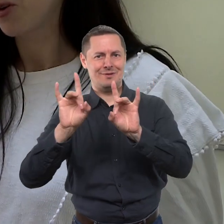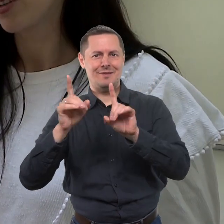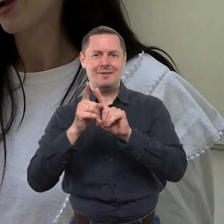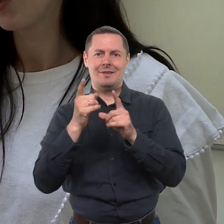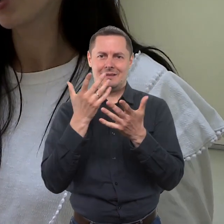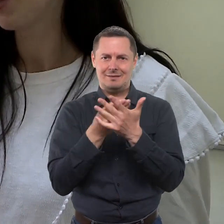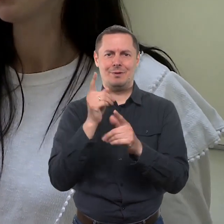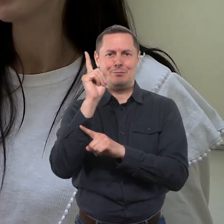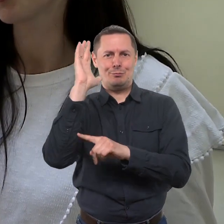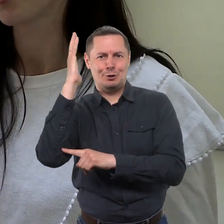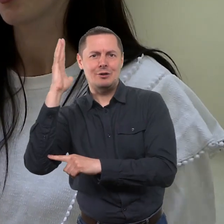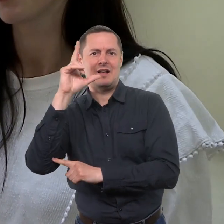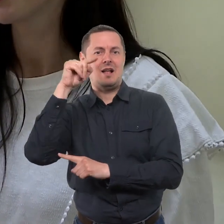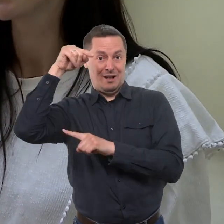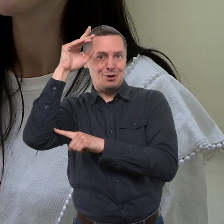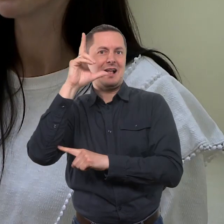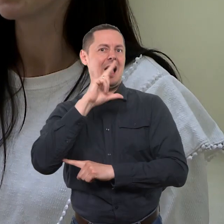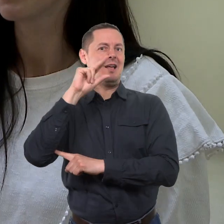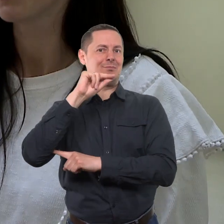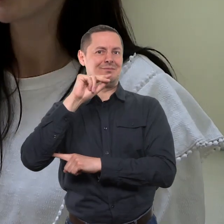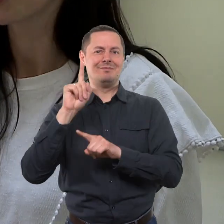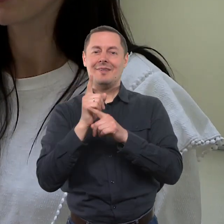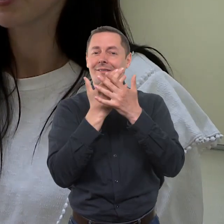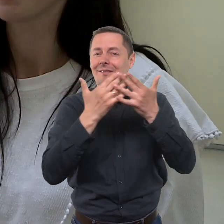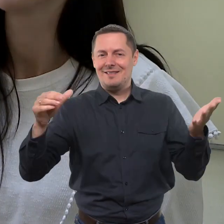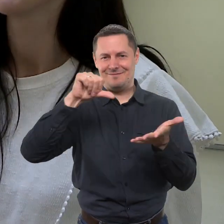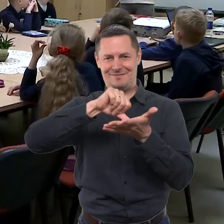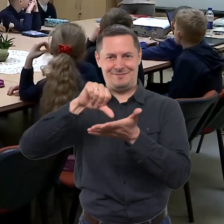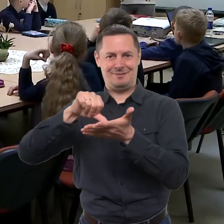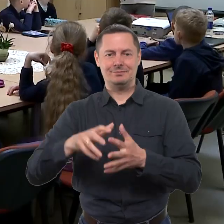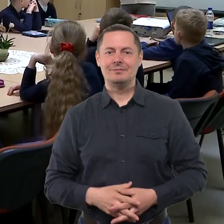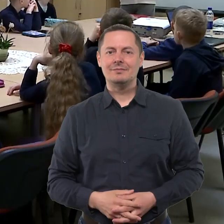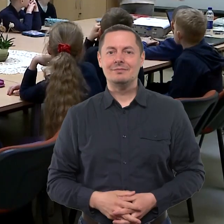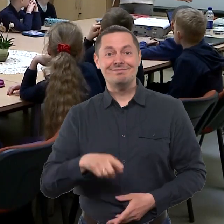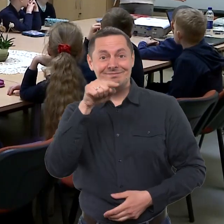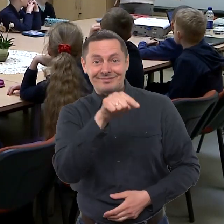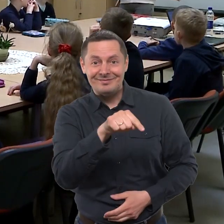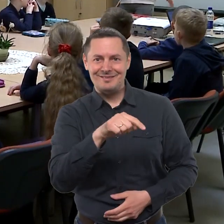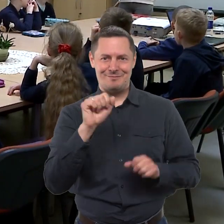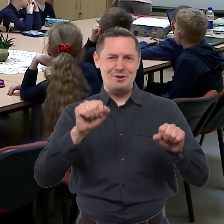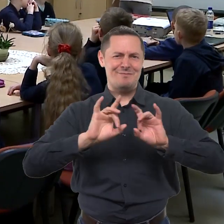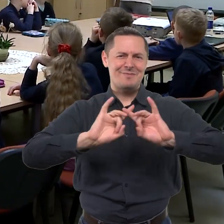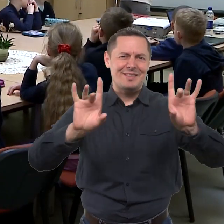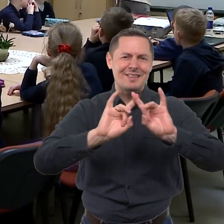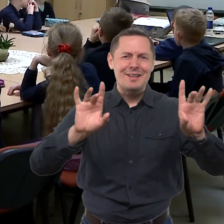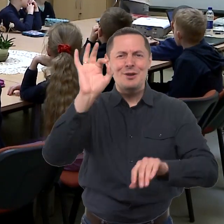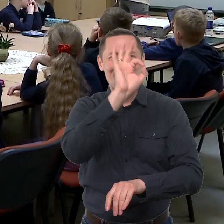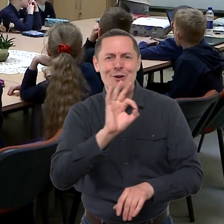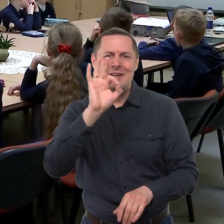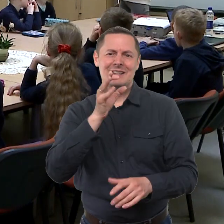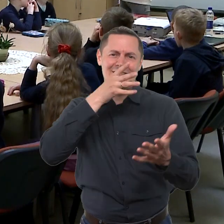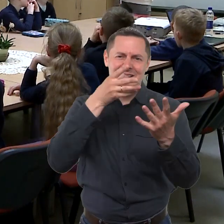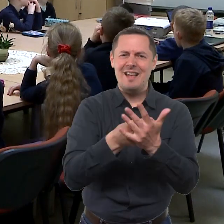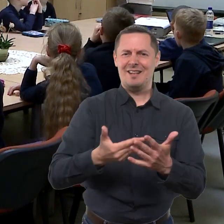medžiai gali prakalpti pasakose, tai tikrai labai įvairūs stebukėjai. Rašytojai nevengia savo pasakos įtraukti realius,